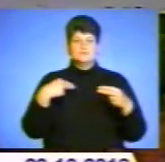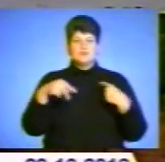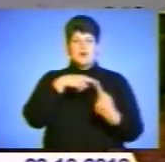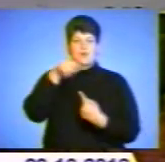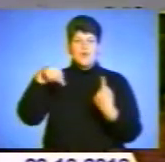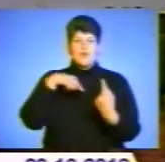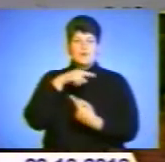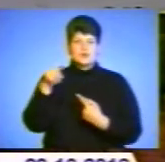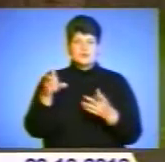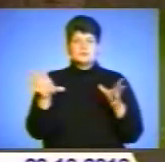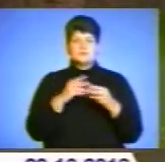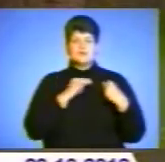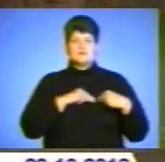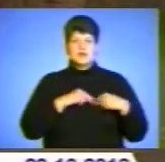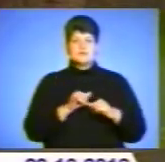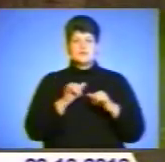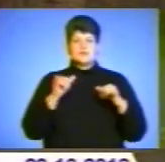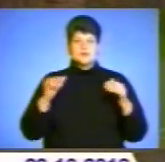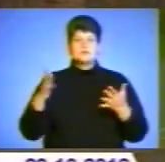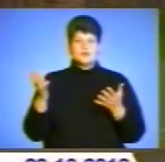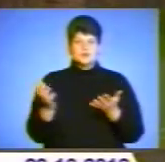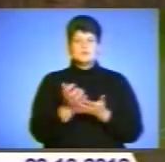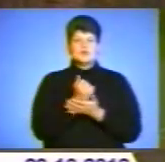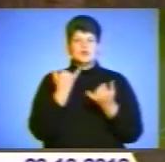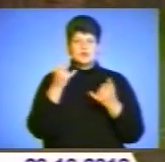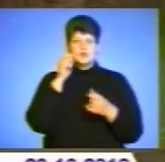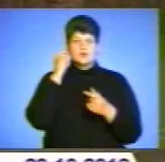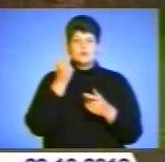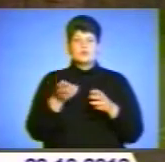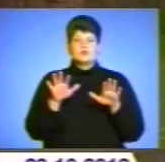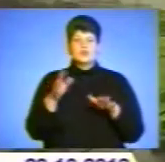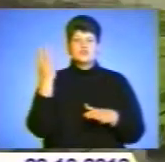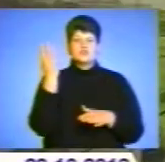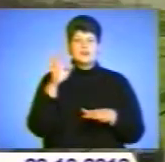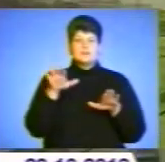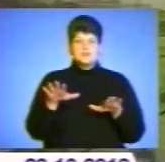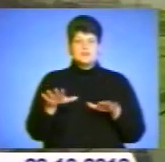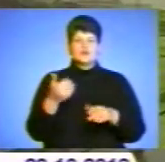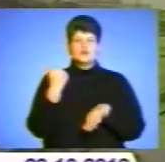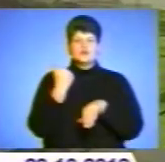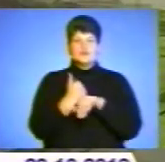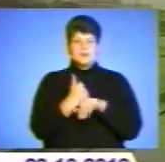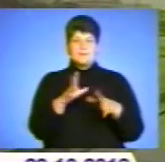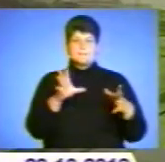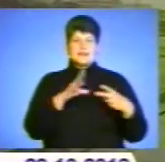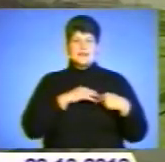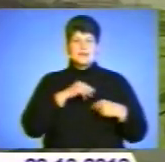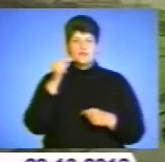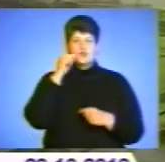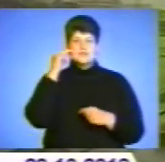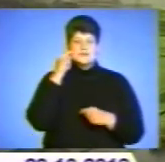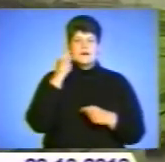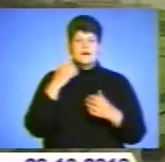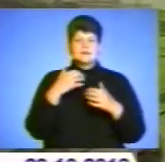співпраця Росії-України розвивається успішно. Нині Україна посідає четверте місце серед основних зовнішньоторгівельних партнерів Росії, а серед країн